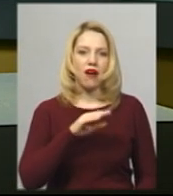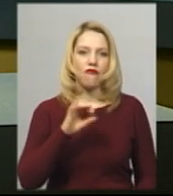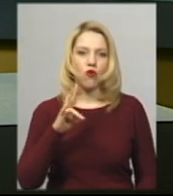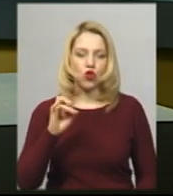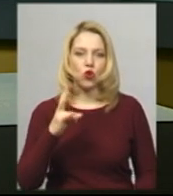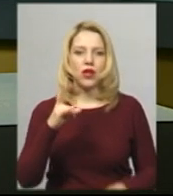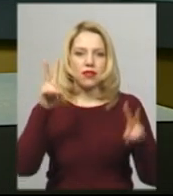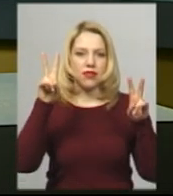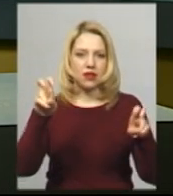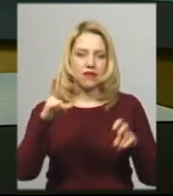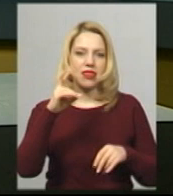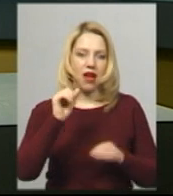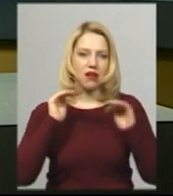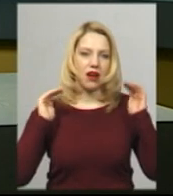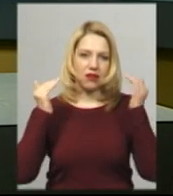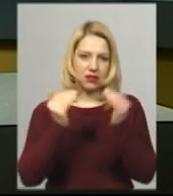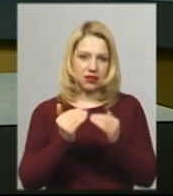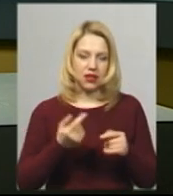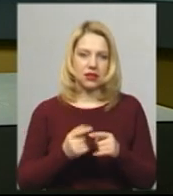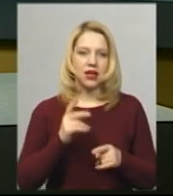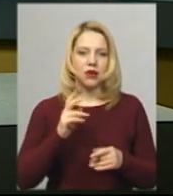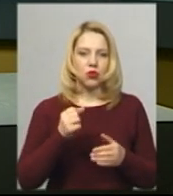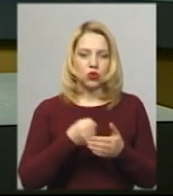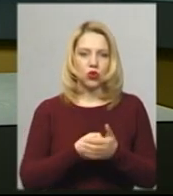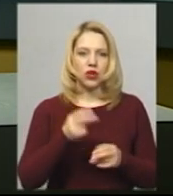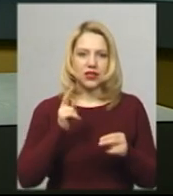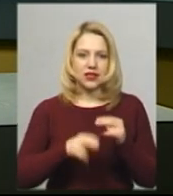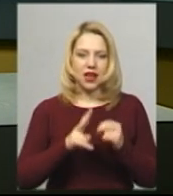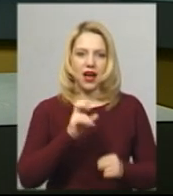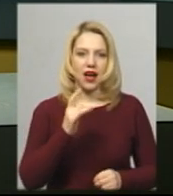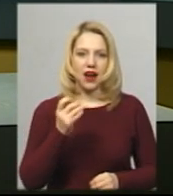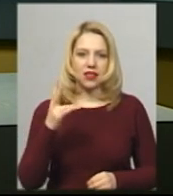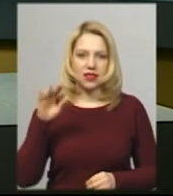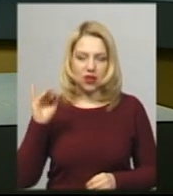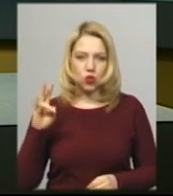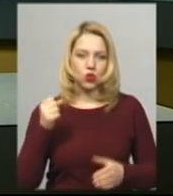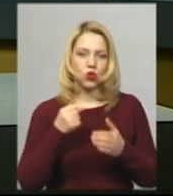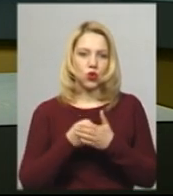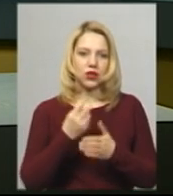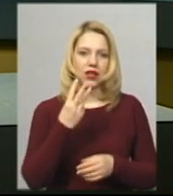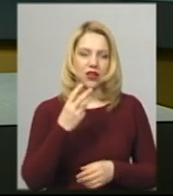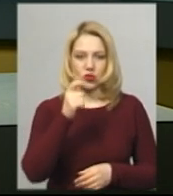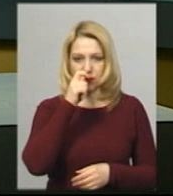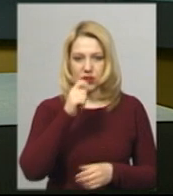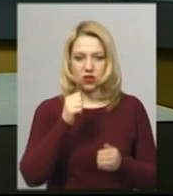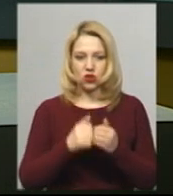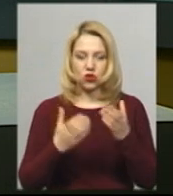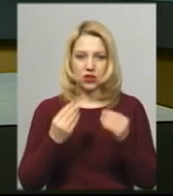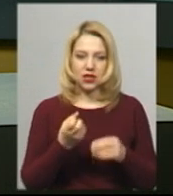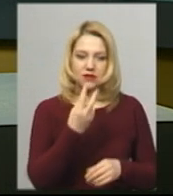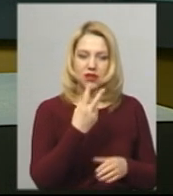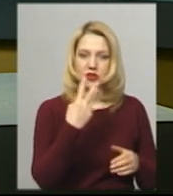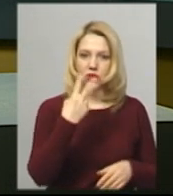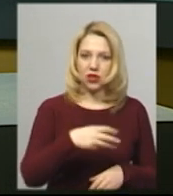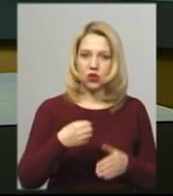карантині». Марафон триватиме попередньо до кінця карантину, щонайменше до 3 квітня. Щодня по буднях з 12.30 до